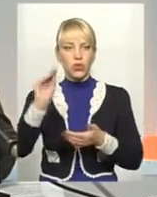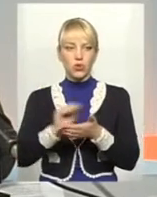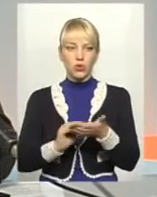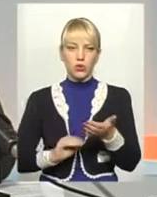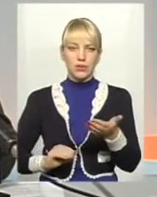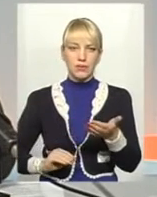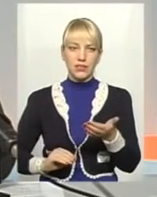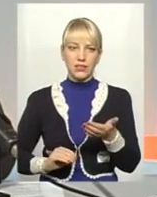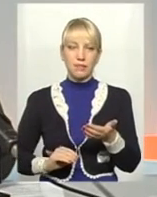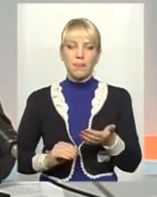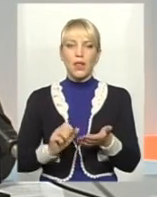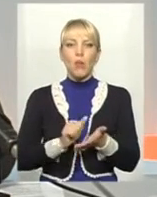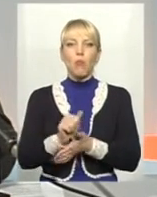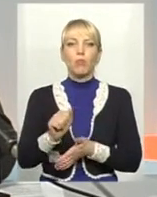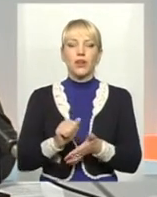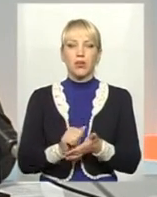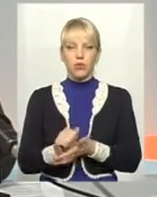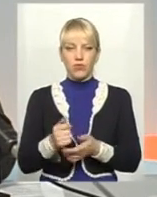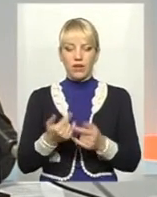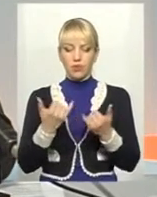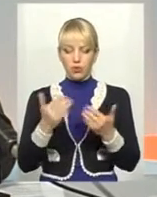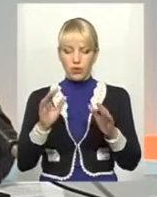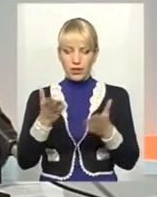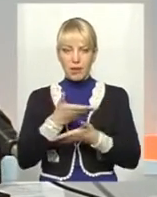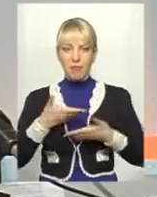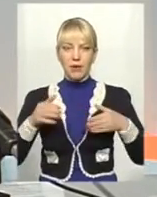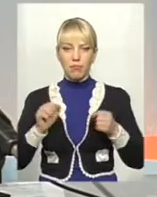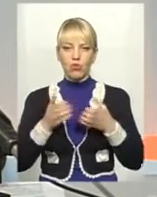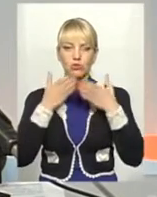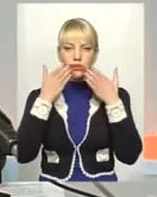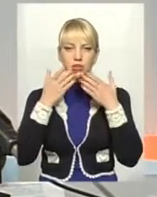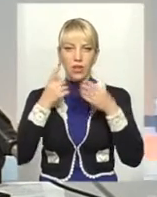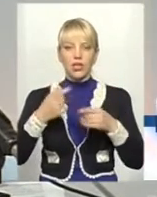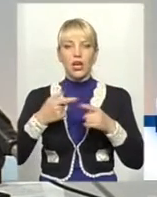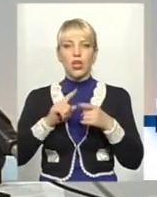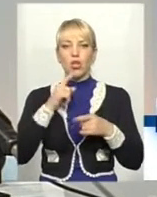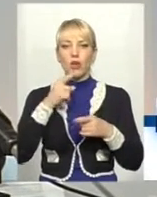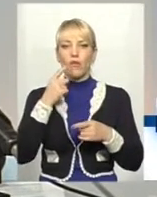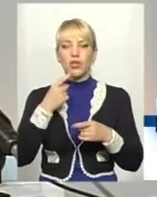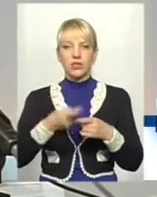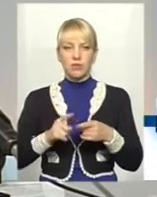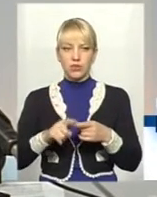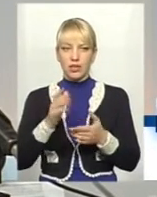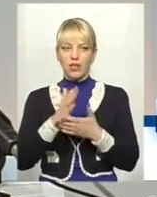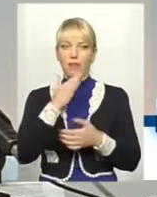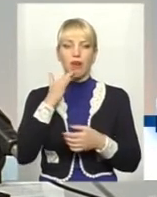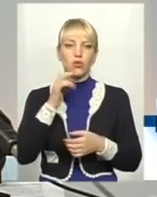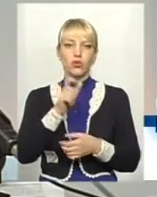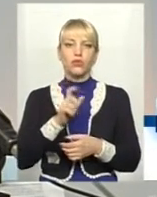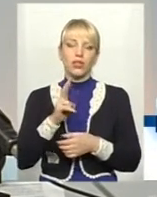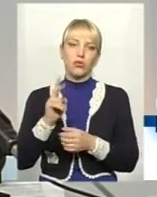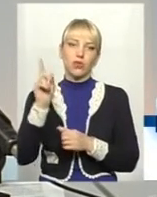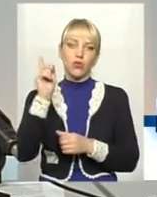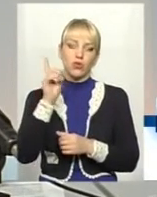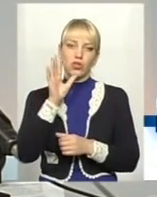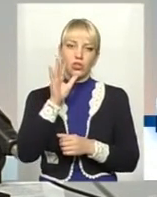нотатки публікував. І ми на сьогодні можемо їх читати і розуміти, про це говорити. Є багато людей, які на той час